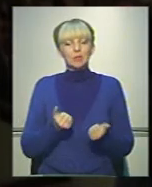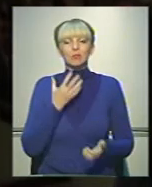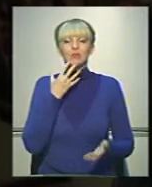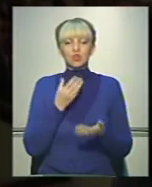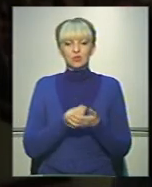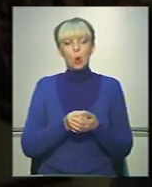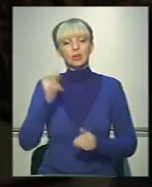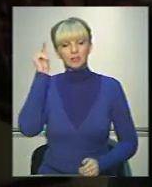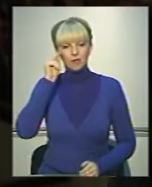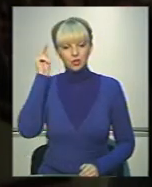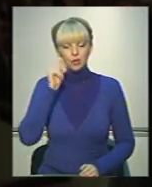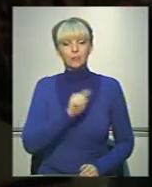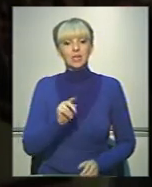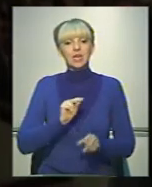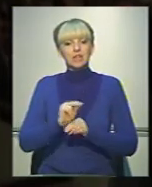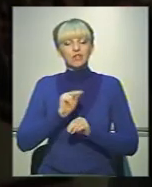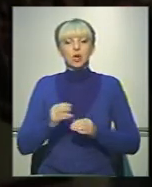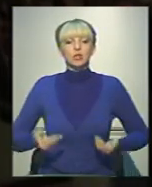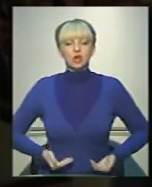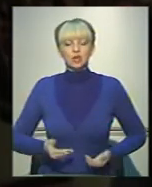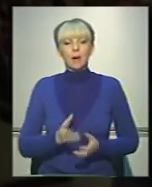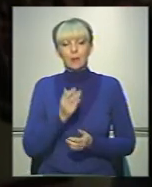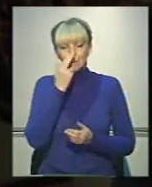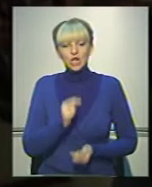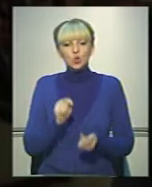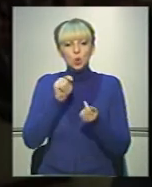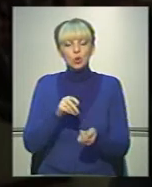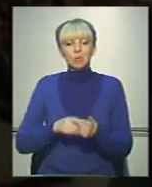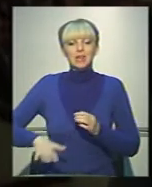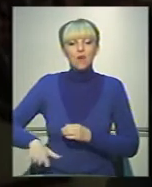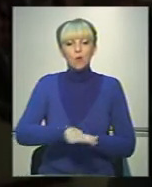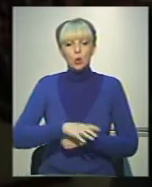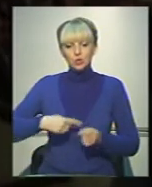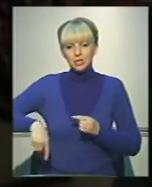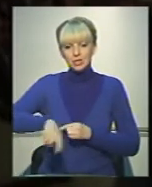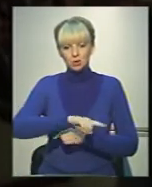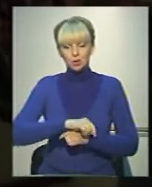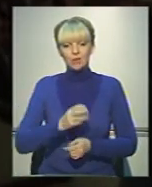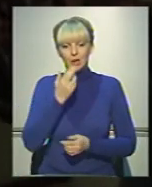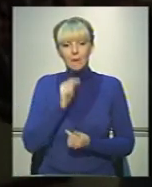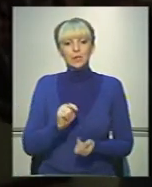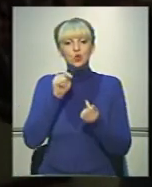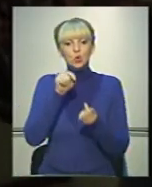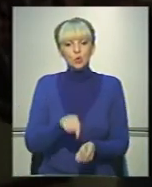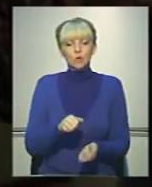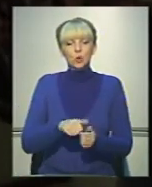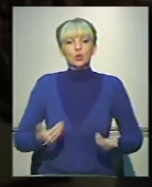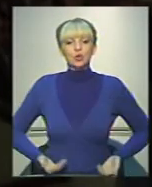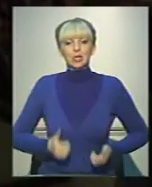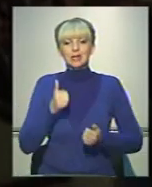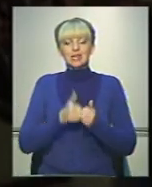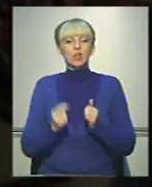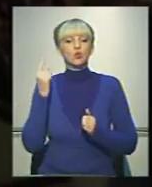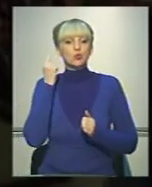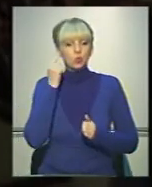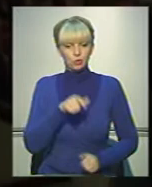своє навчання, їх вчать жити, пристосовуватися до навколишнього середовища, пристосовуватися до життя серед